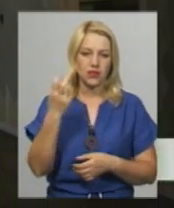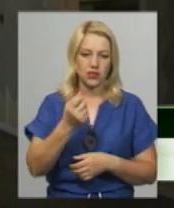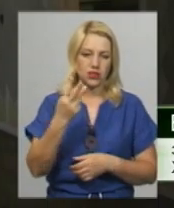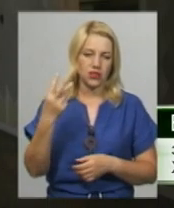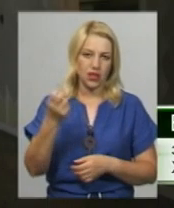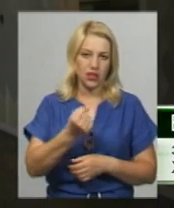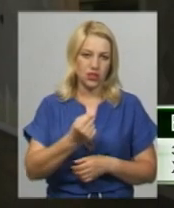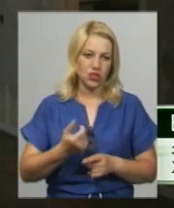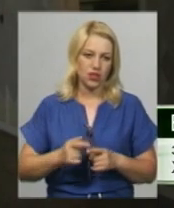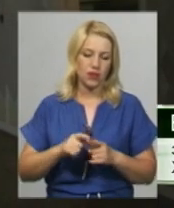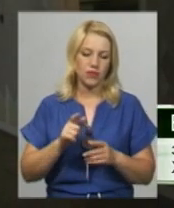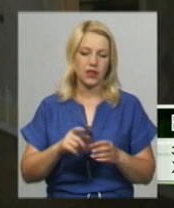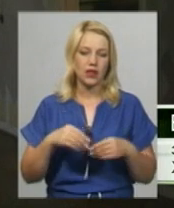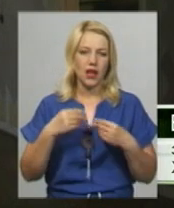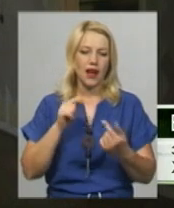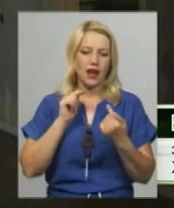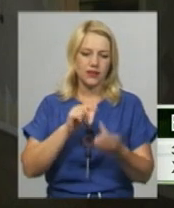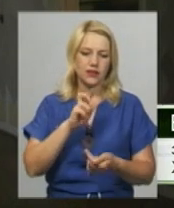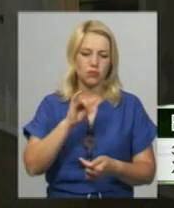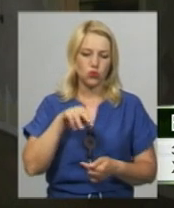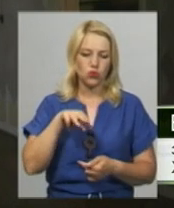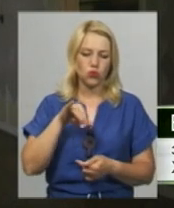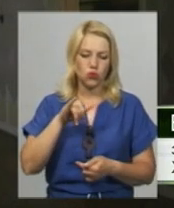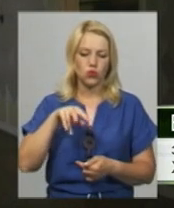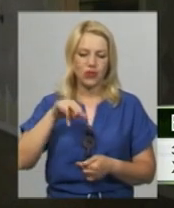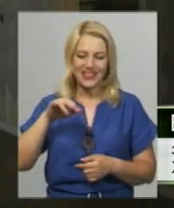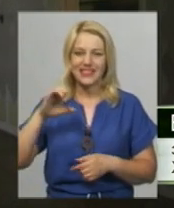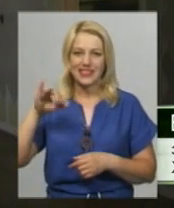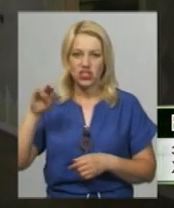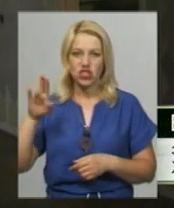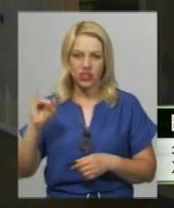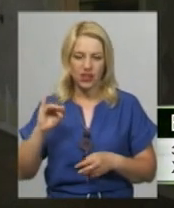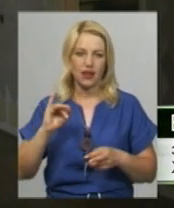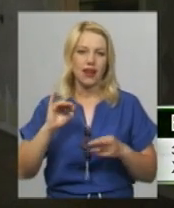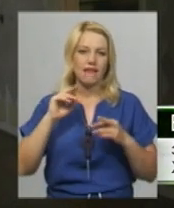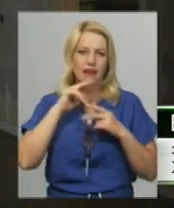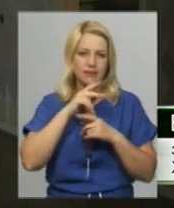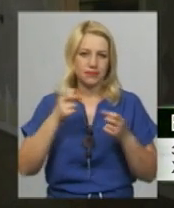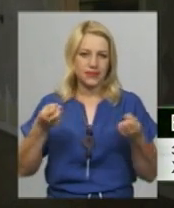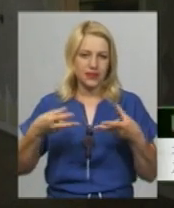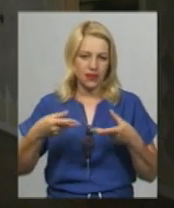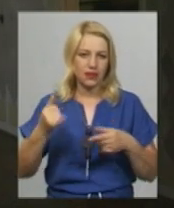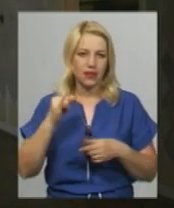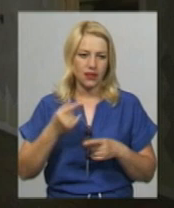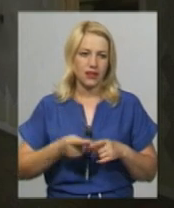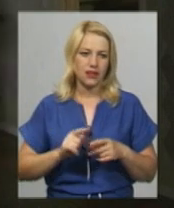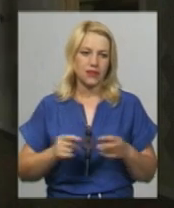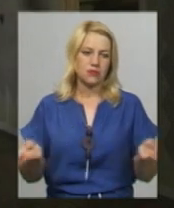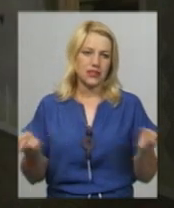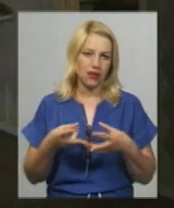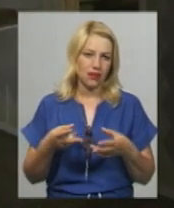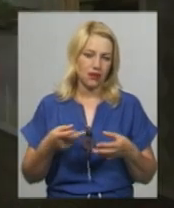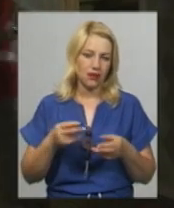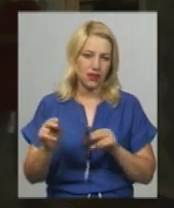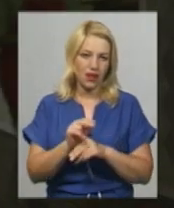антиботуліністичний анатоксин, ну і специфічна антибактеріальна терапія,